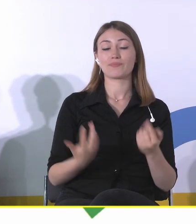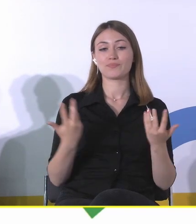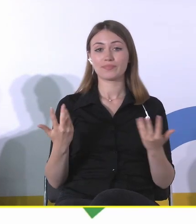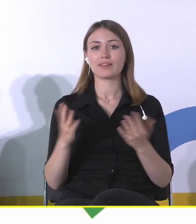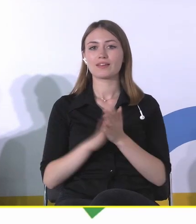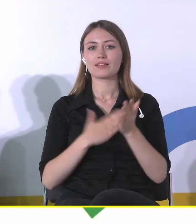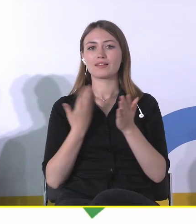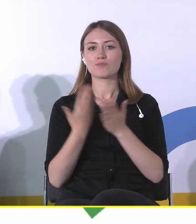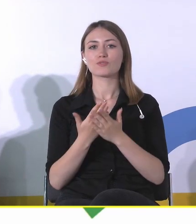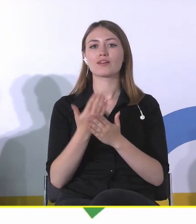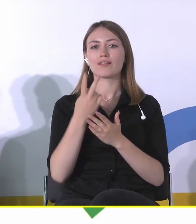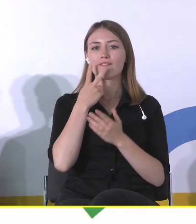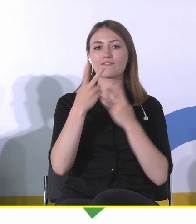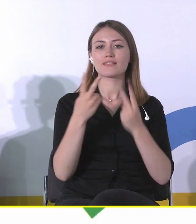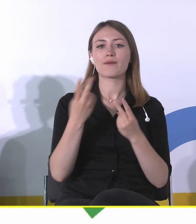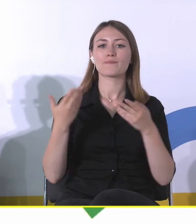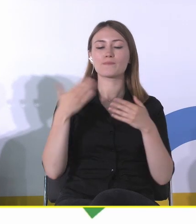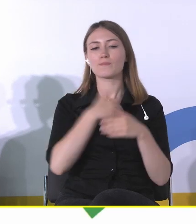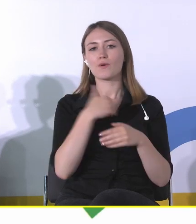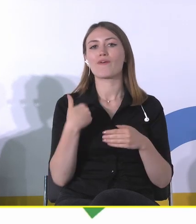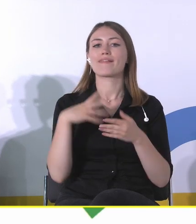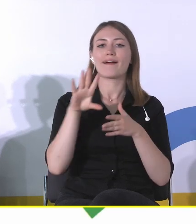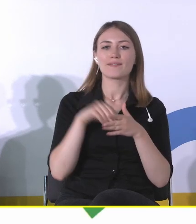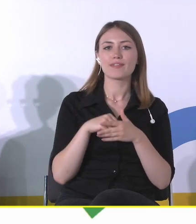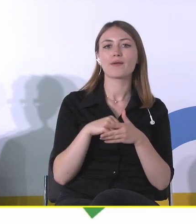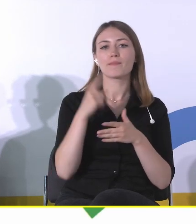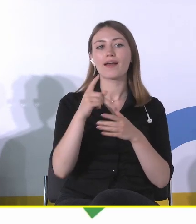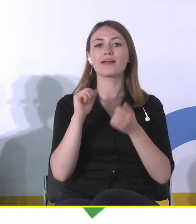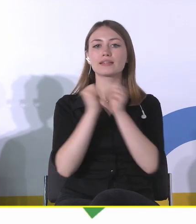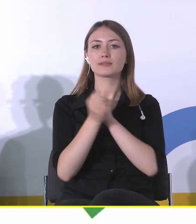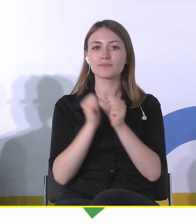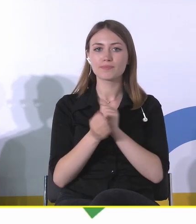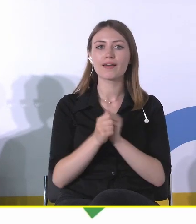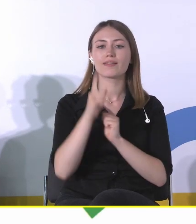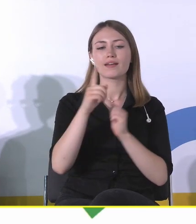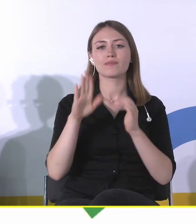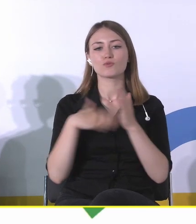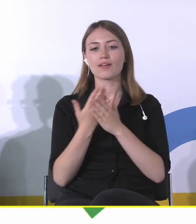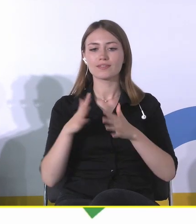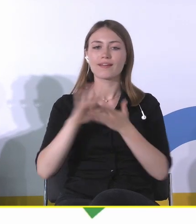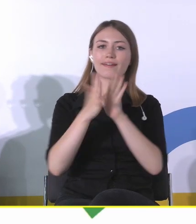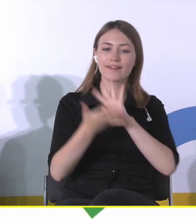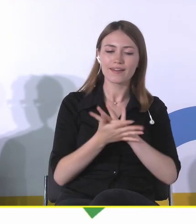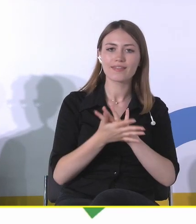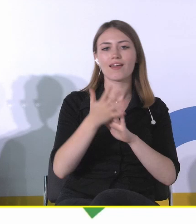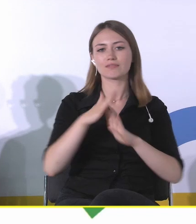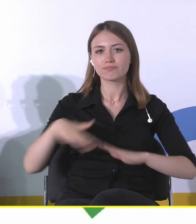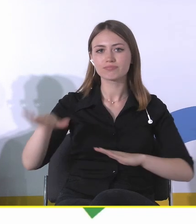wydawało, że jakiekolwiek przekształcenia na przykład zabytkowych przestrzeni, placów, czy rynków, to jest,